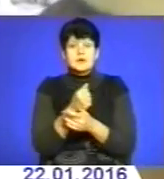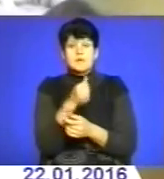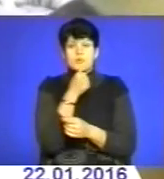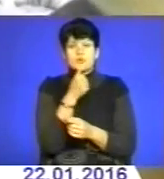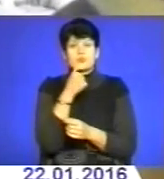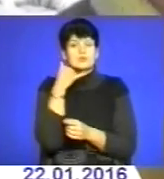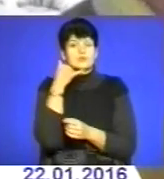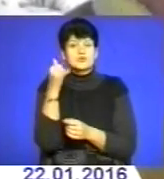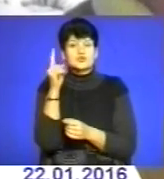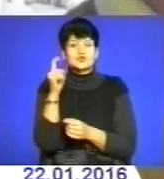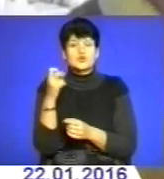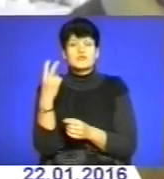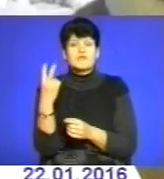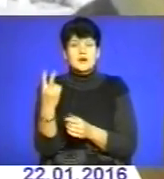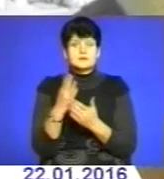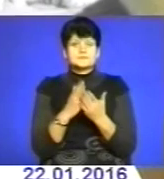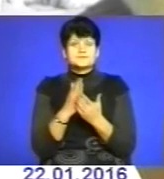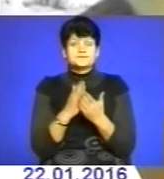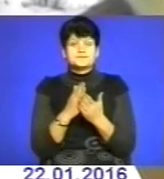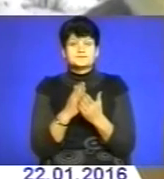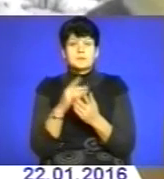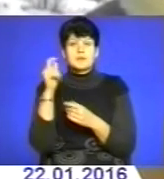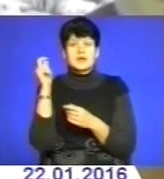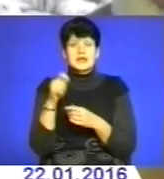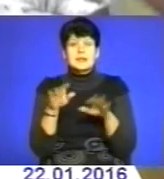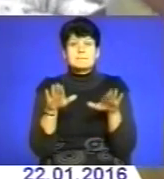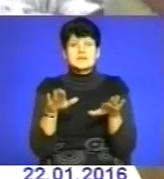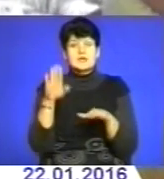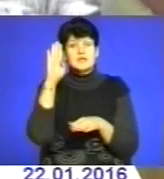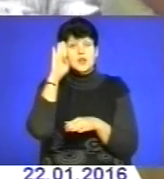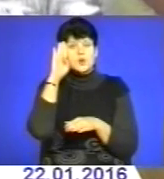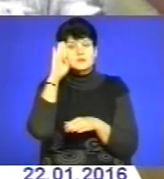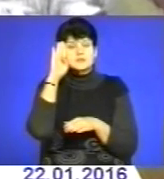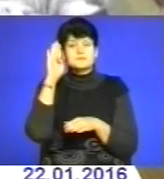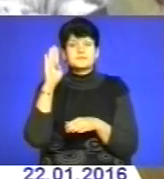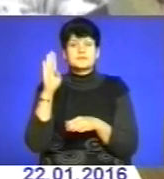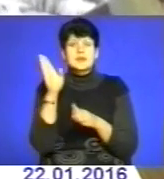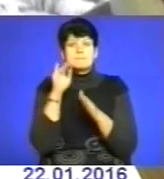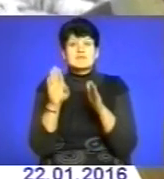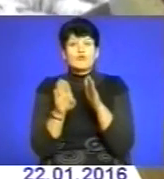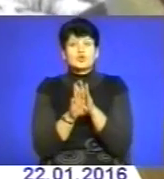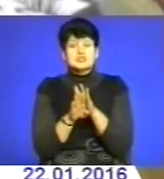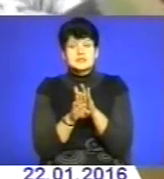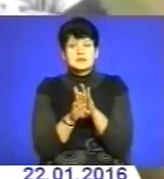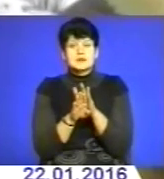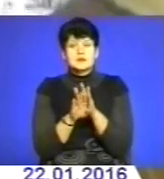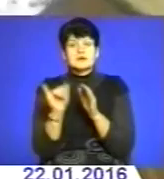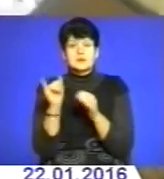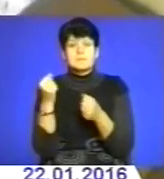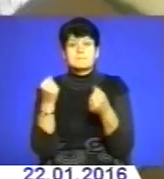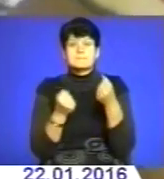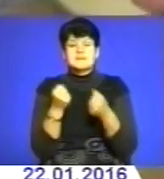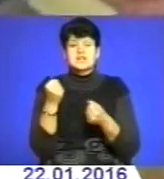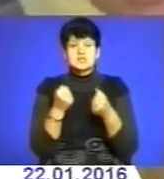102 службу. Приїхали місцеві хлопці з Підволочицька і машина